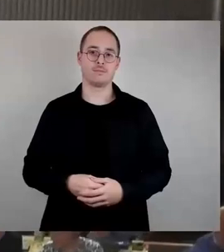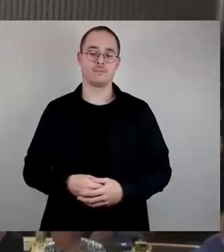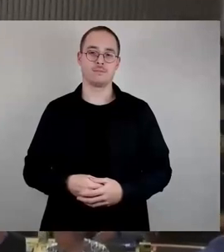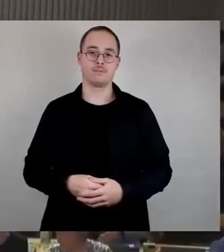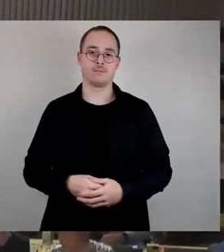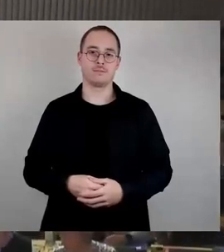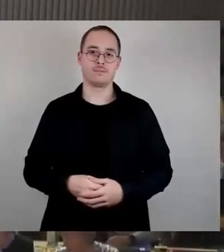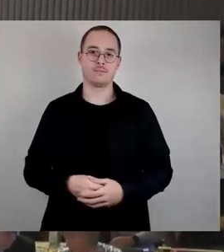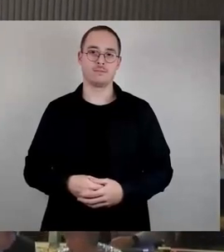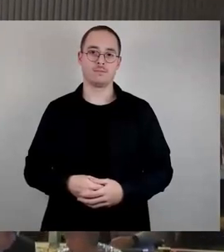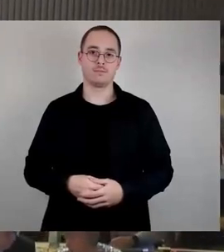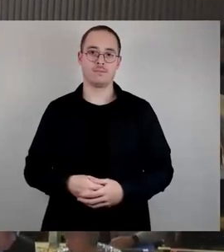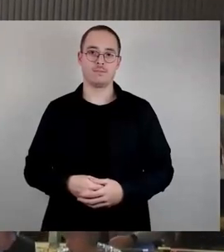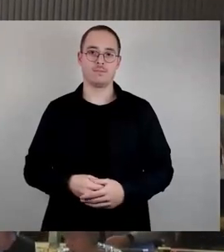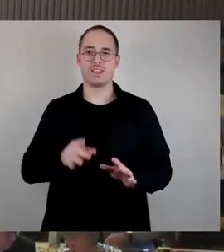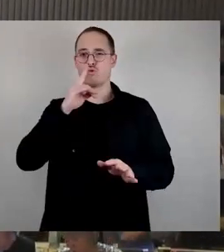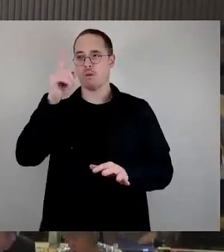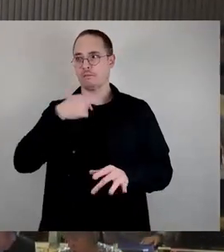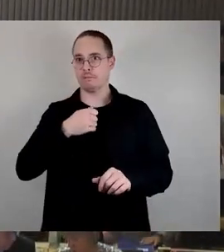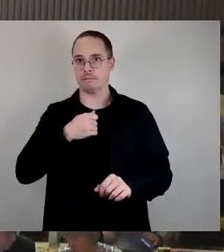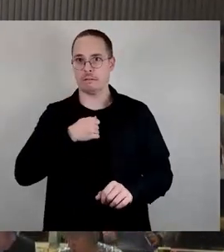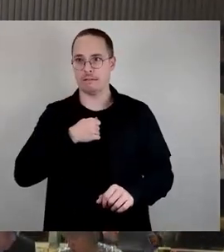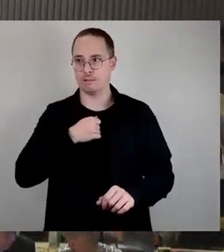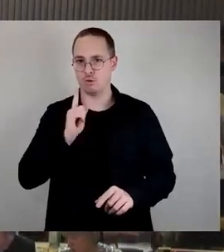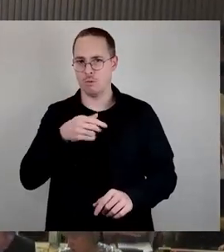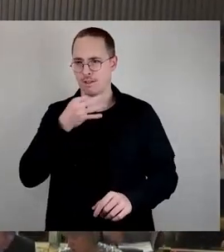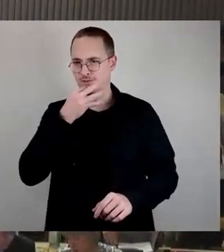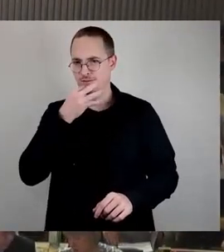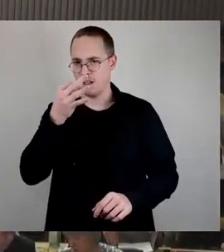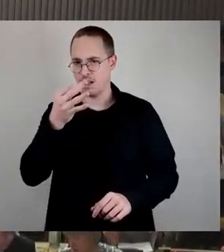Nur mein ängstliches Rückfragen. Punktweise bezieht sich auf was?